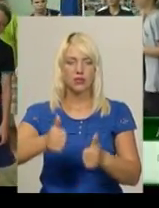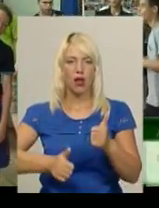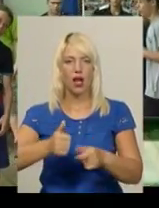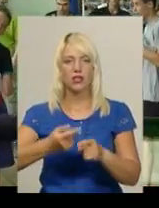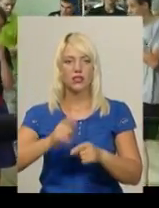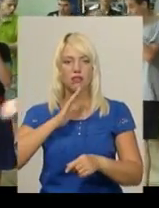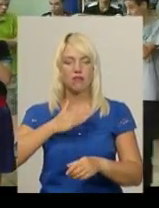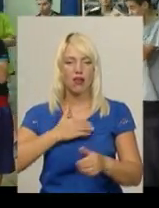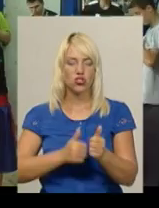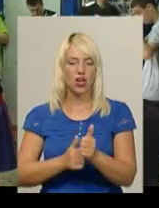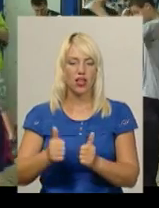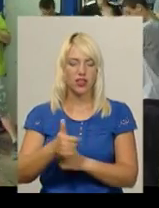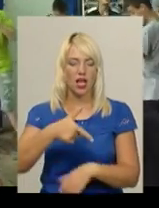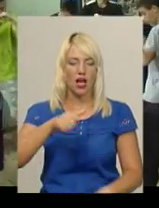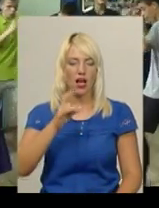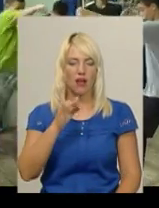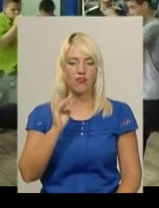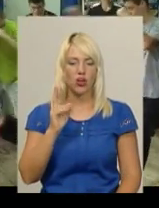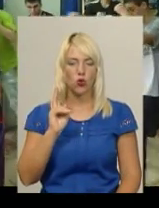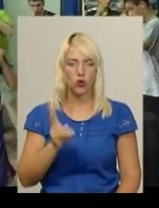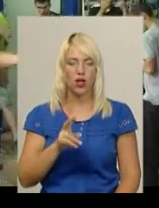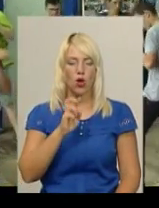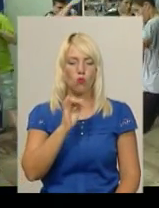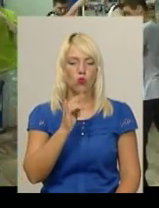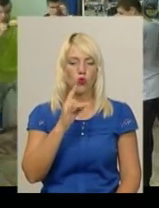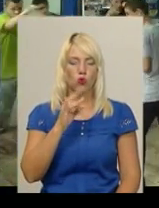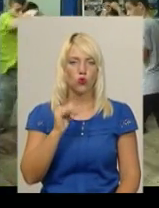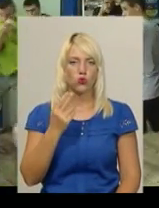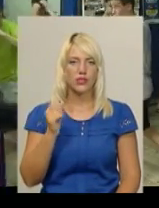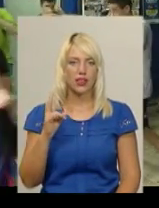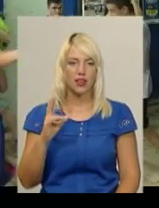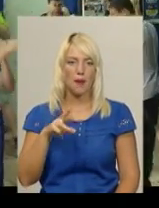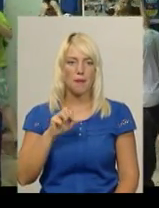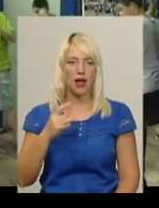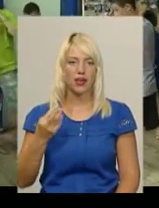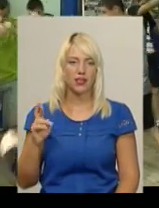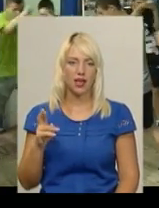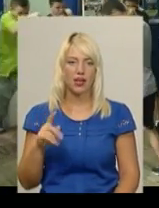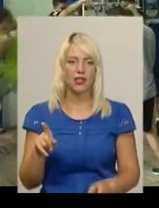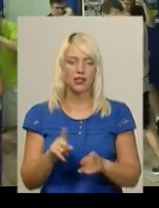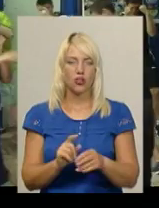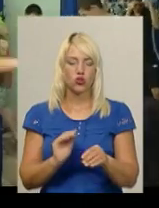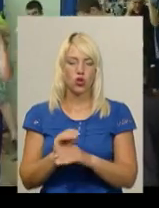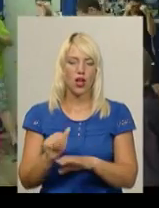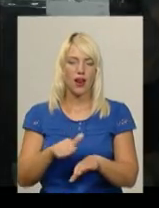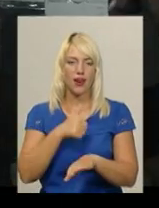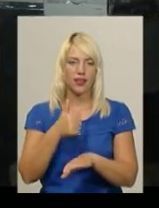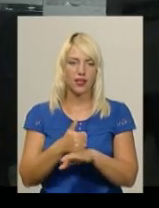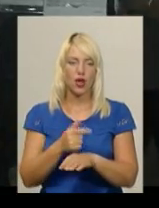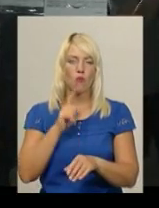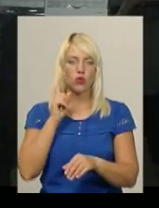Це наші лідери Гаврилюк Харцан, Боруца Марія. Плюс до них додаються лідери молодіжної збірної.